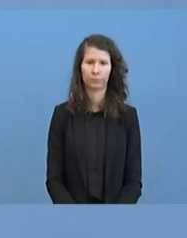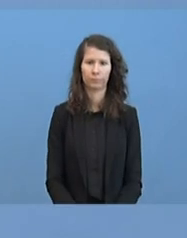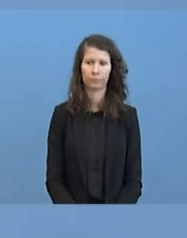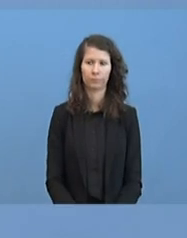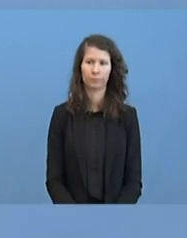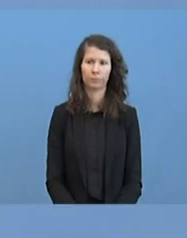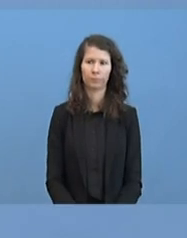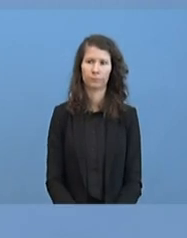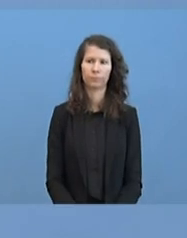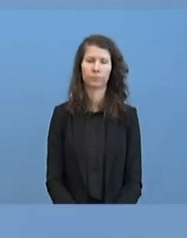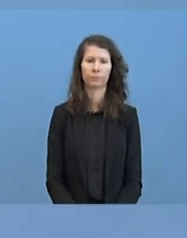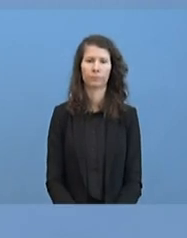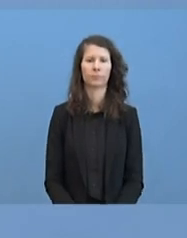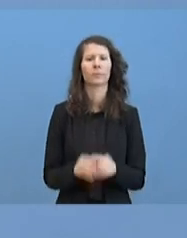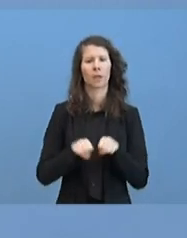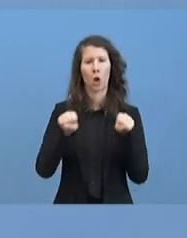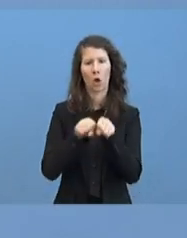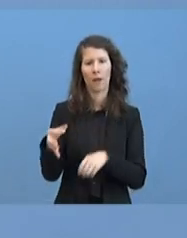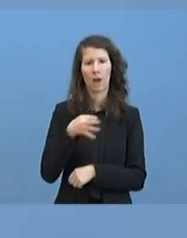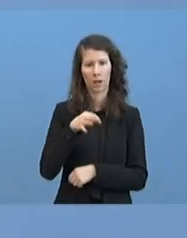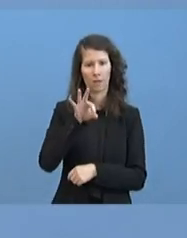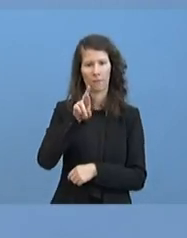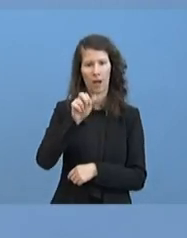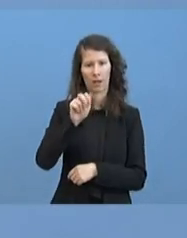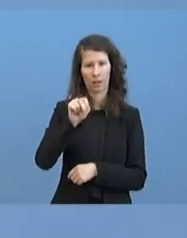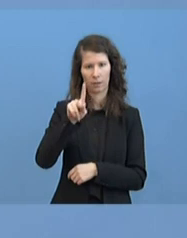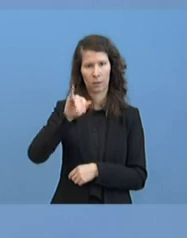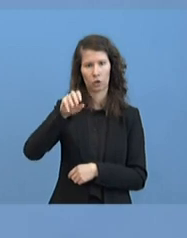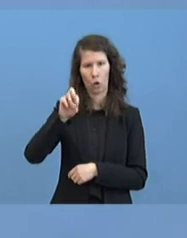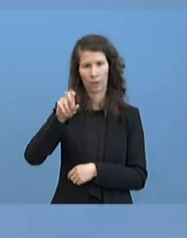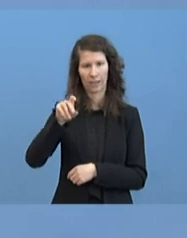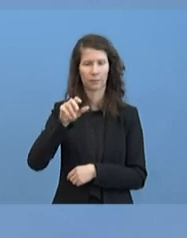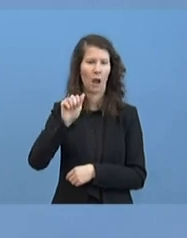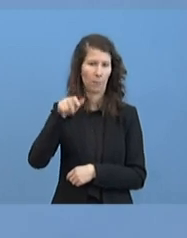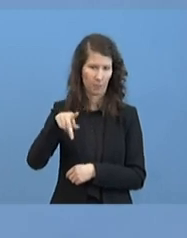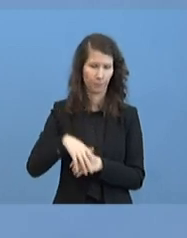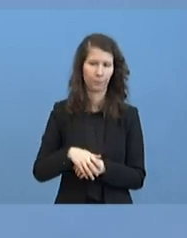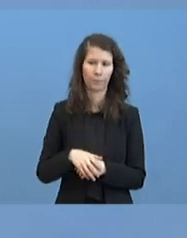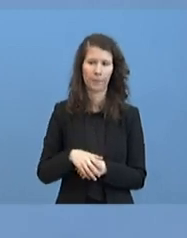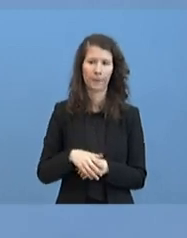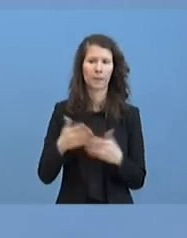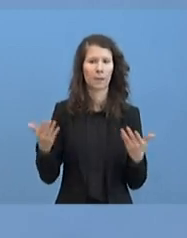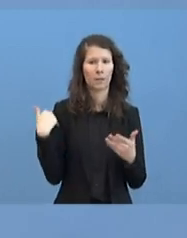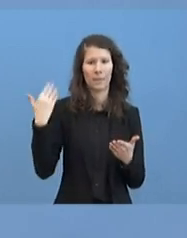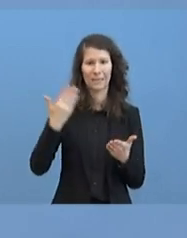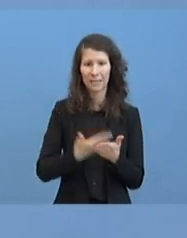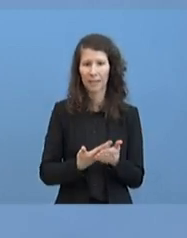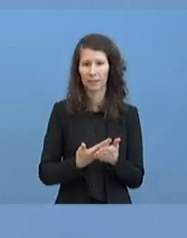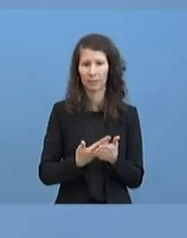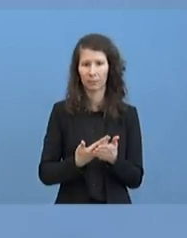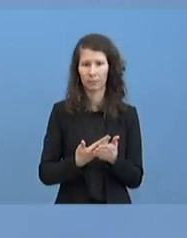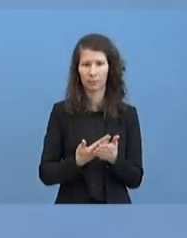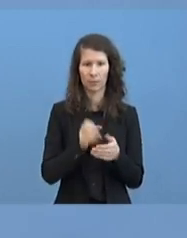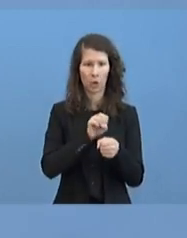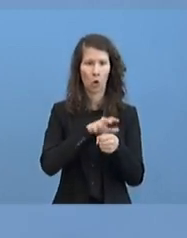Dann noch eine Online-Frage von Frank Jordans von AP. Ob es inzwischen eine solide Schätzung der bisher insgesamt auf Coronavirus